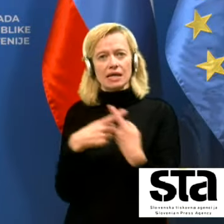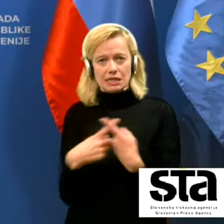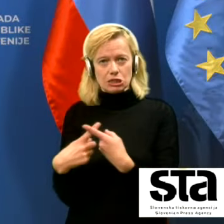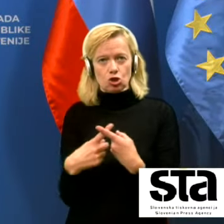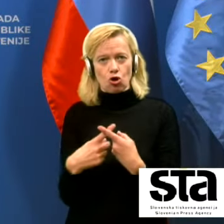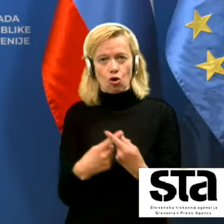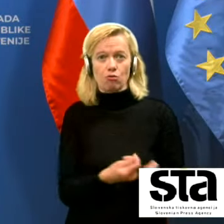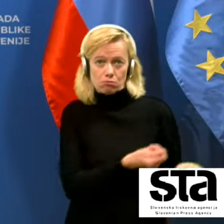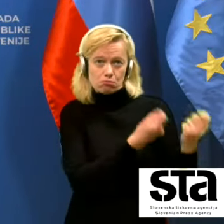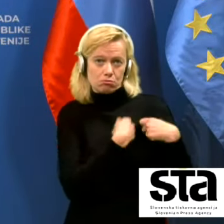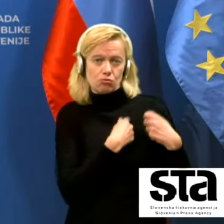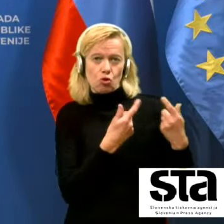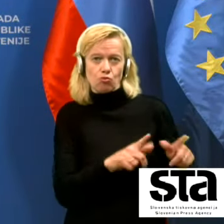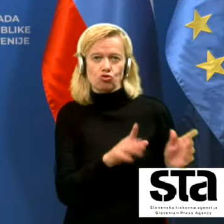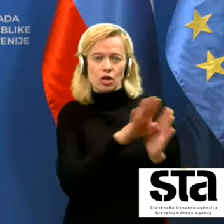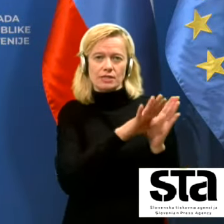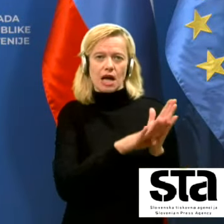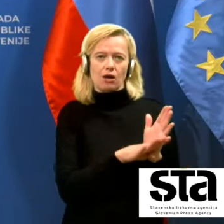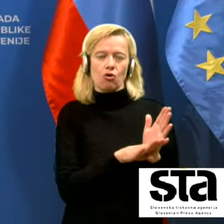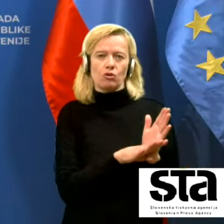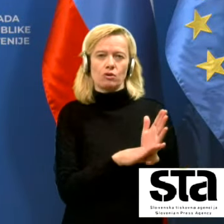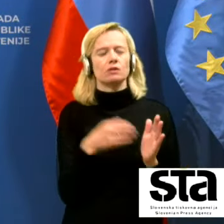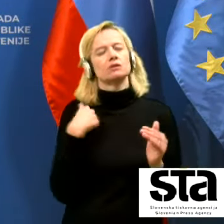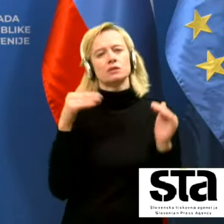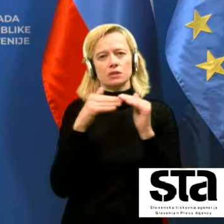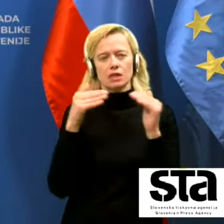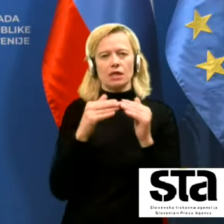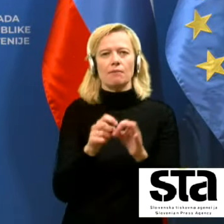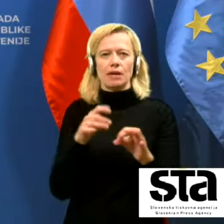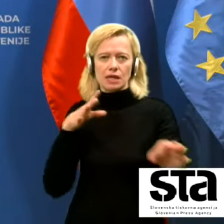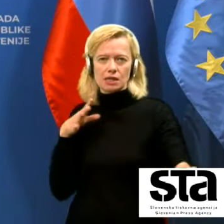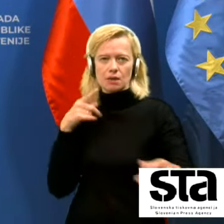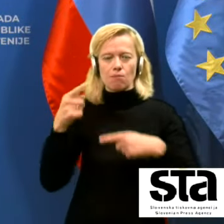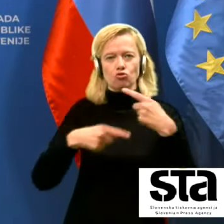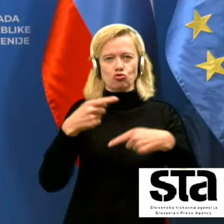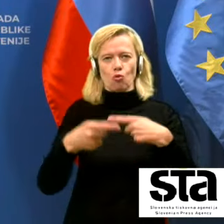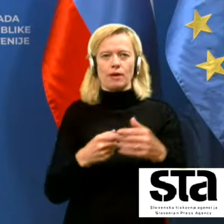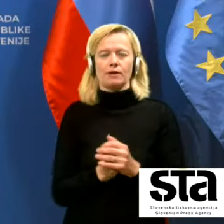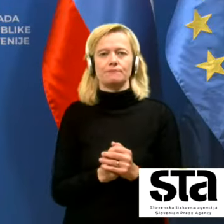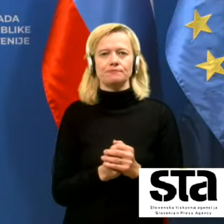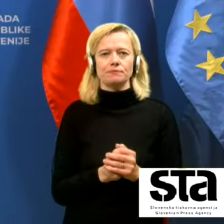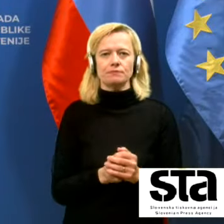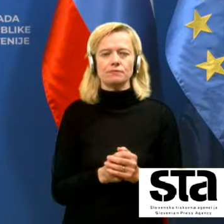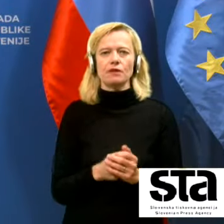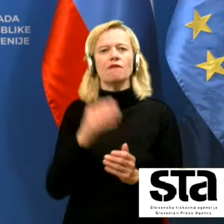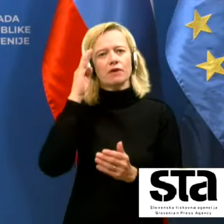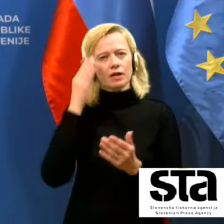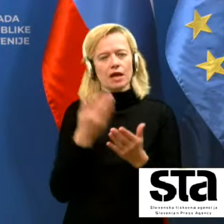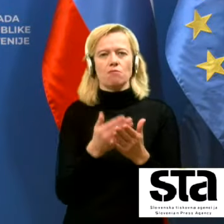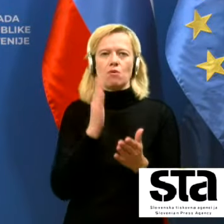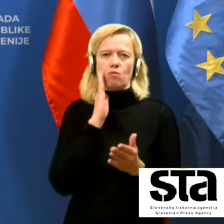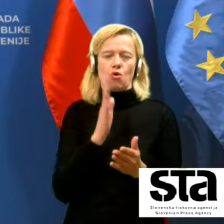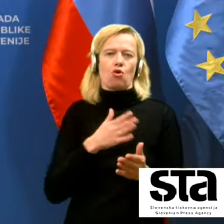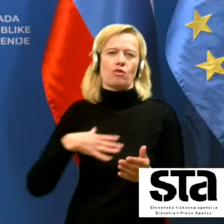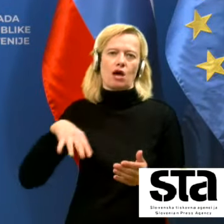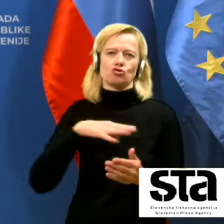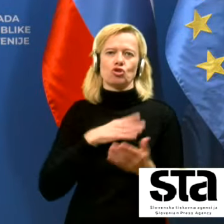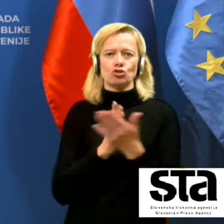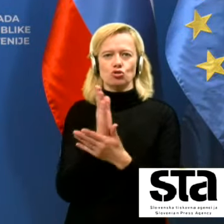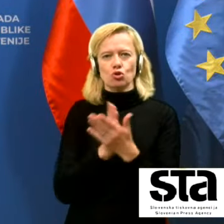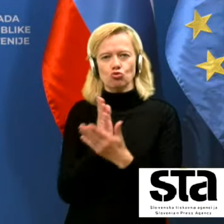dopušča in se strinjam za tem hitrim postopkom. Verjamem pa, da bodo to tudi naše službe